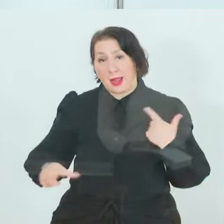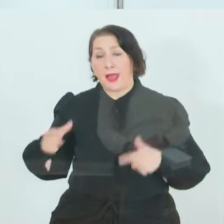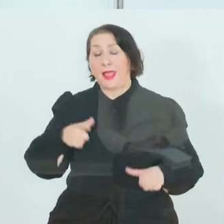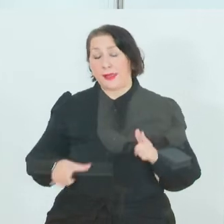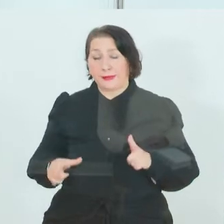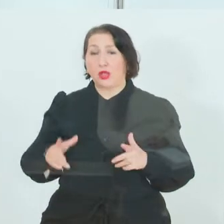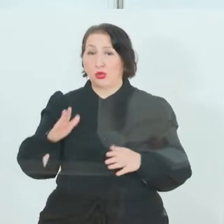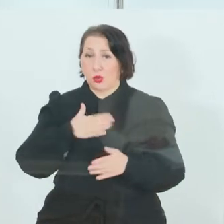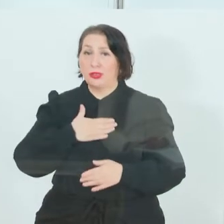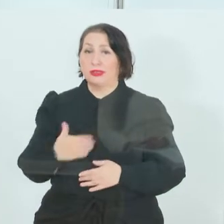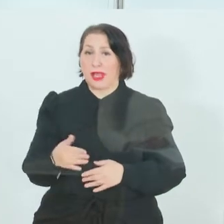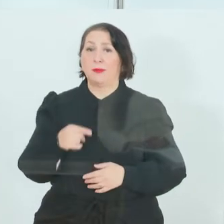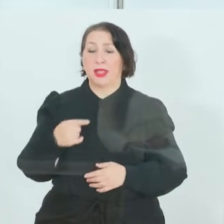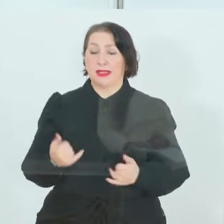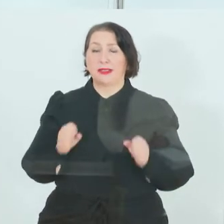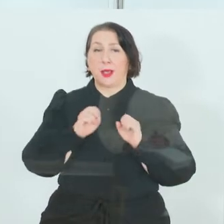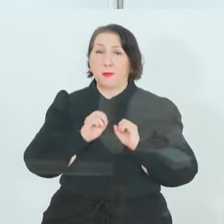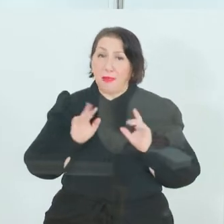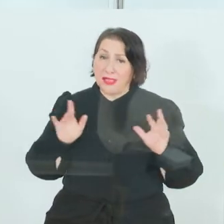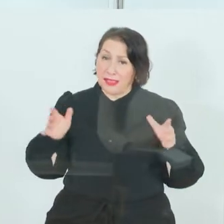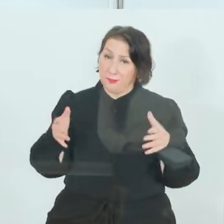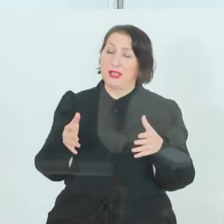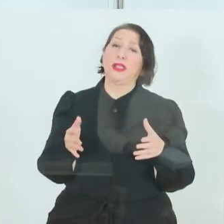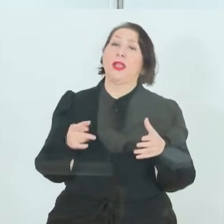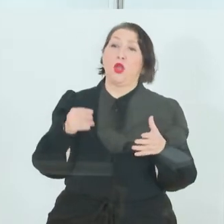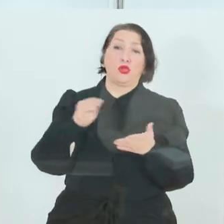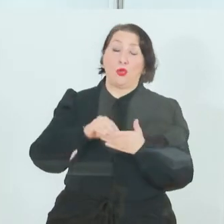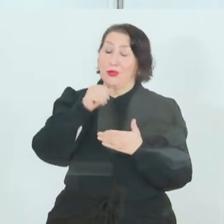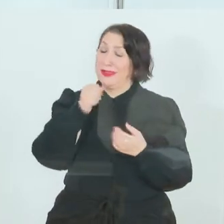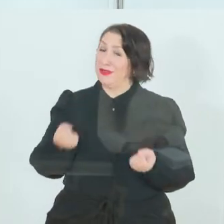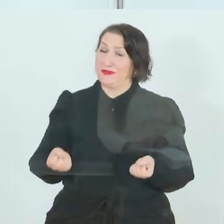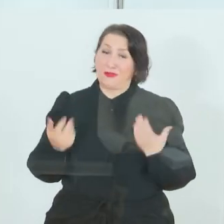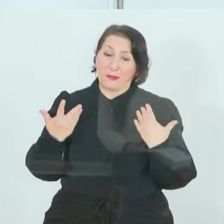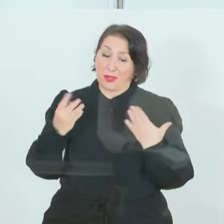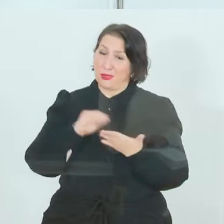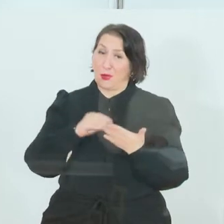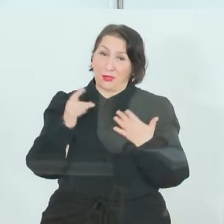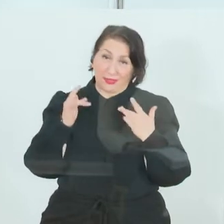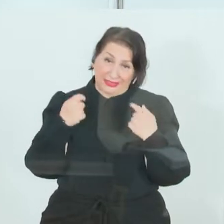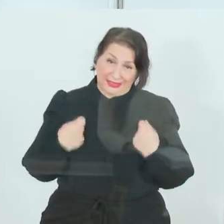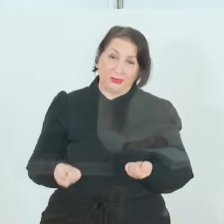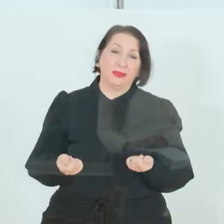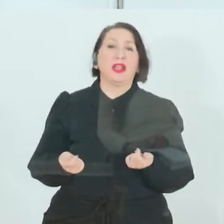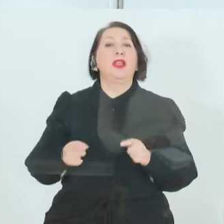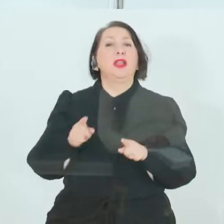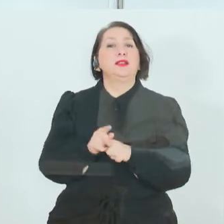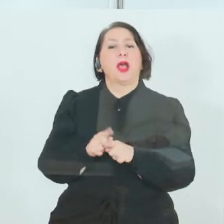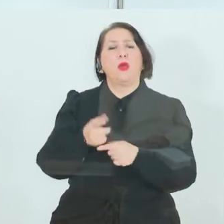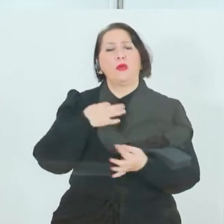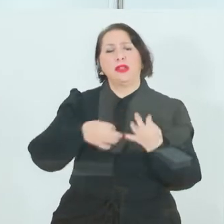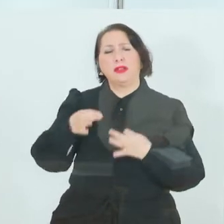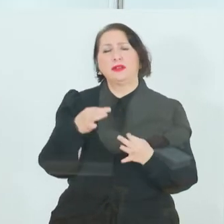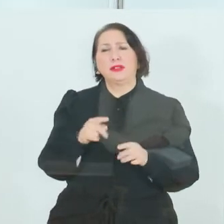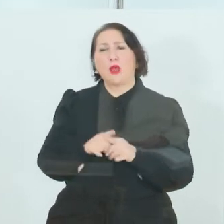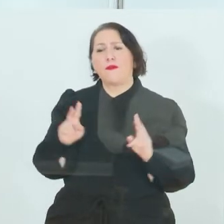immer inmitten in der Pandemie stecken und dass sie nicht vorüber ist und dass die Infektionen ein bisschen vergleichbar sind